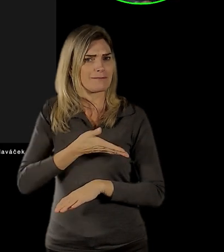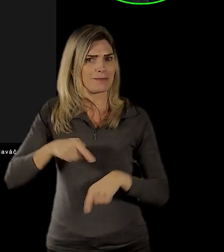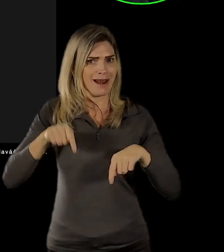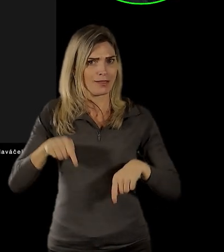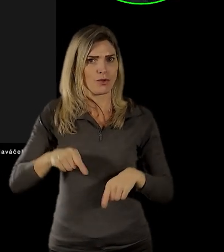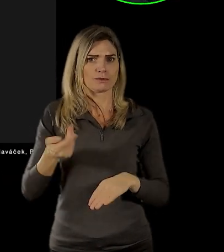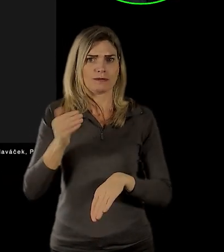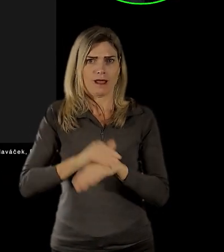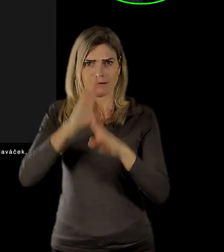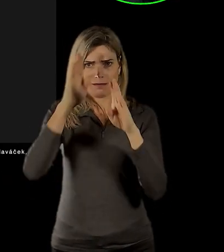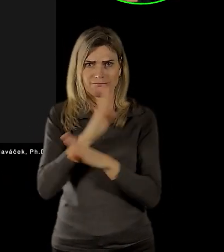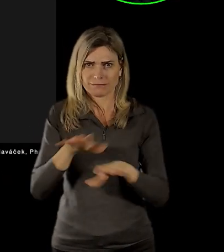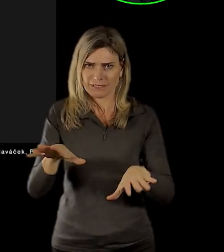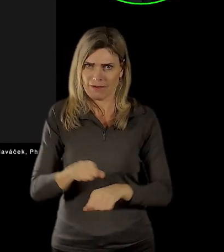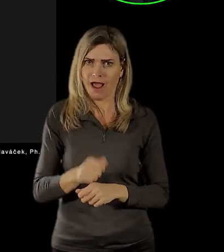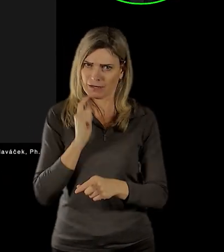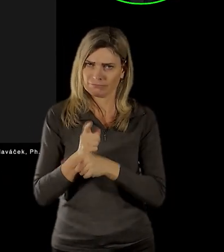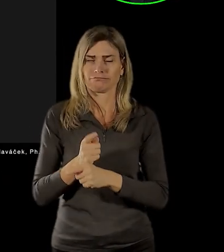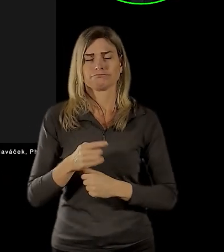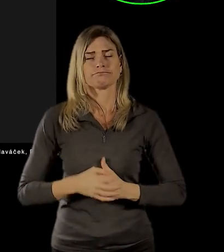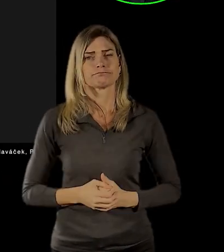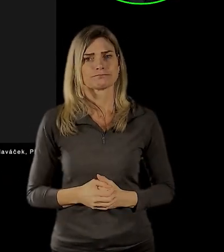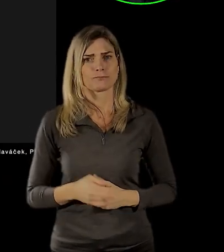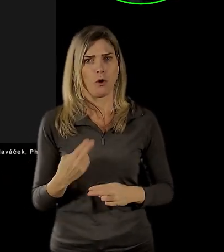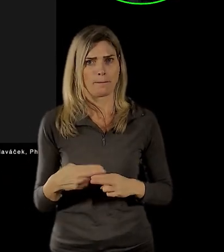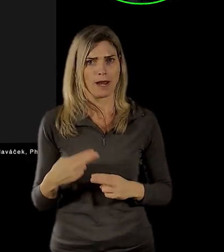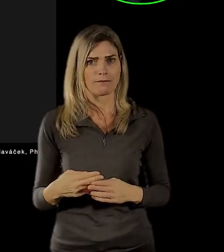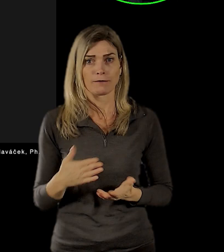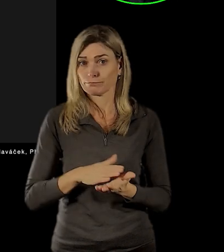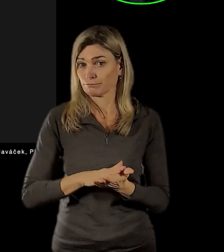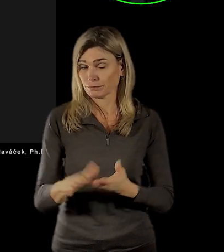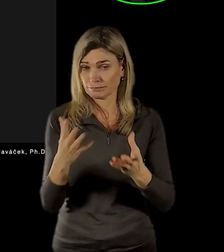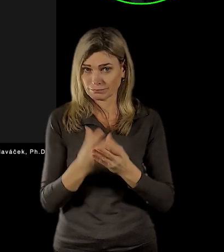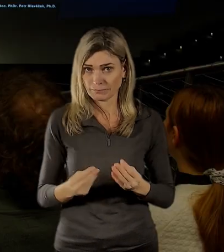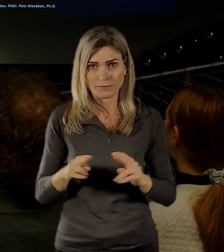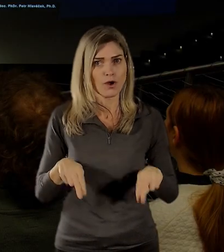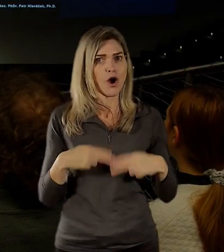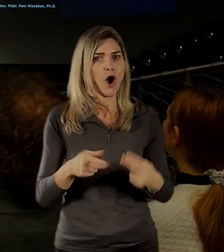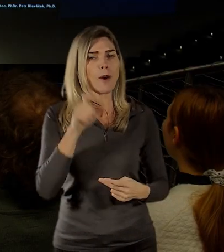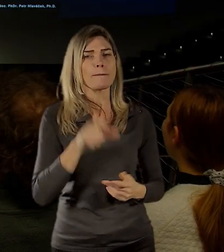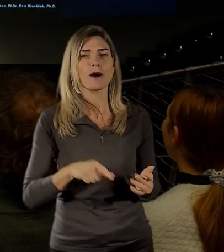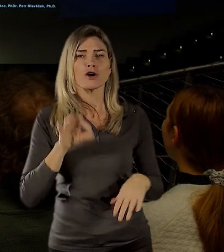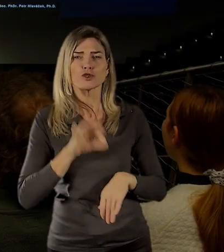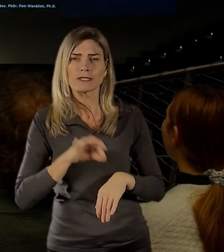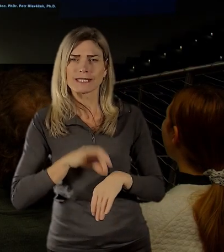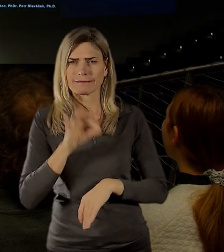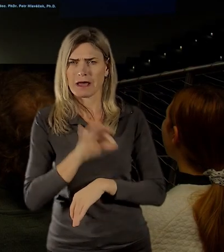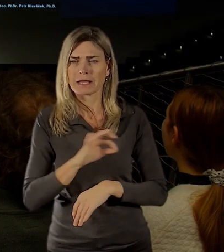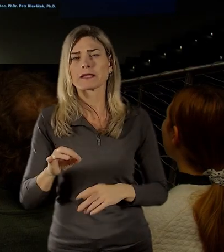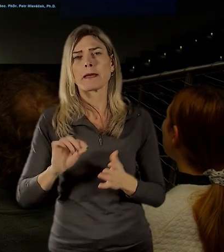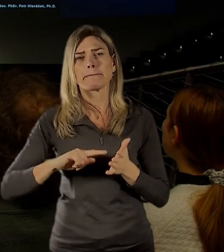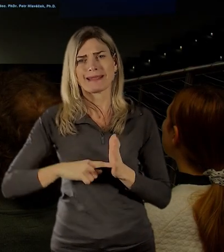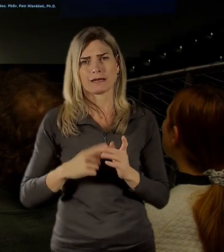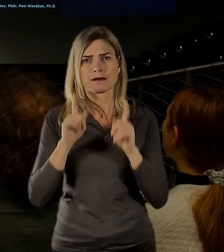A teď bych rád předal mikrofon i slovo docentu Petru Hlaváčkovi, jednomu z